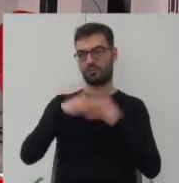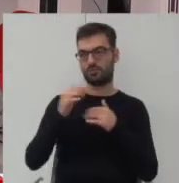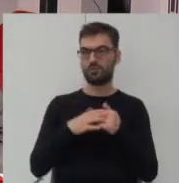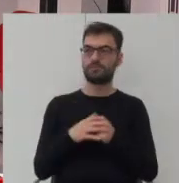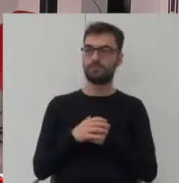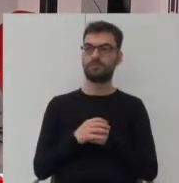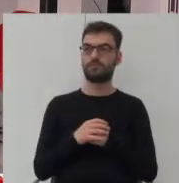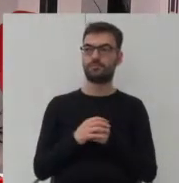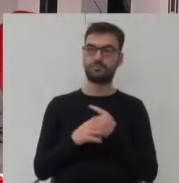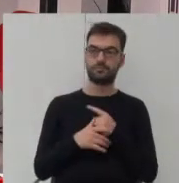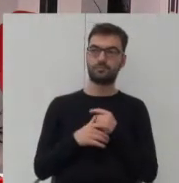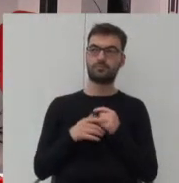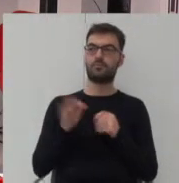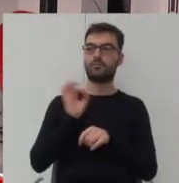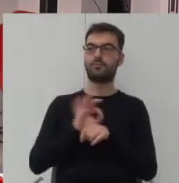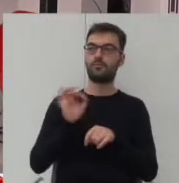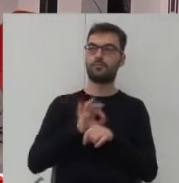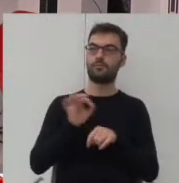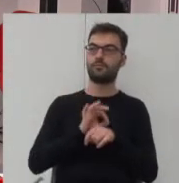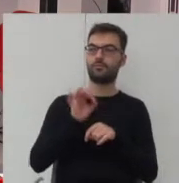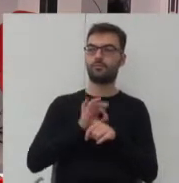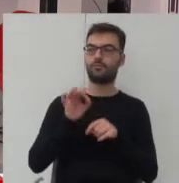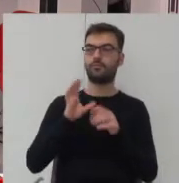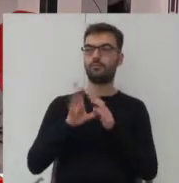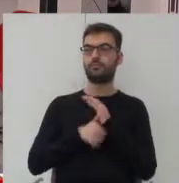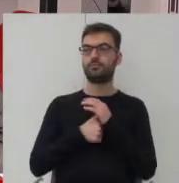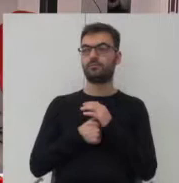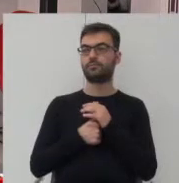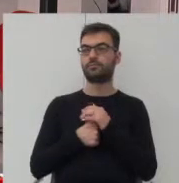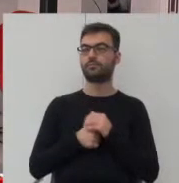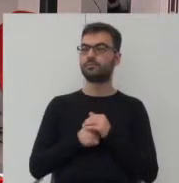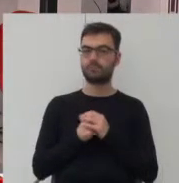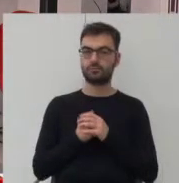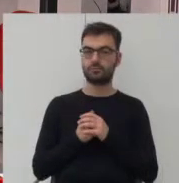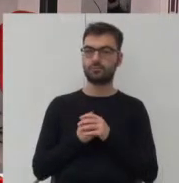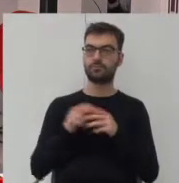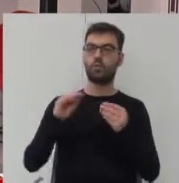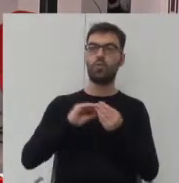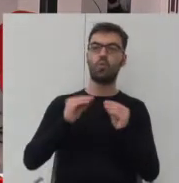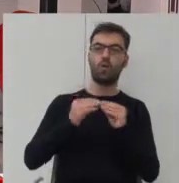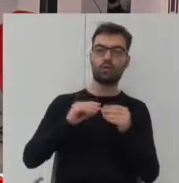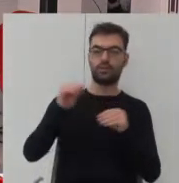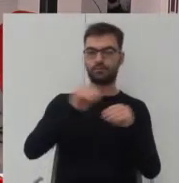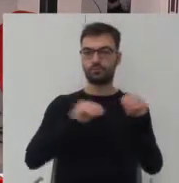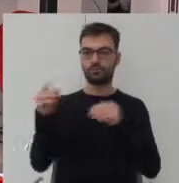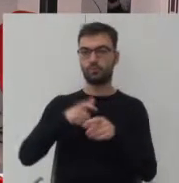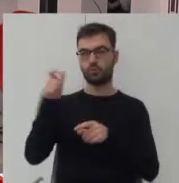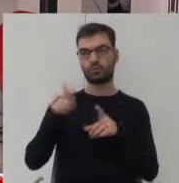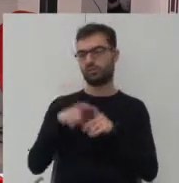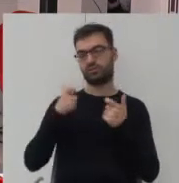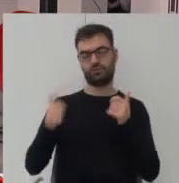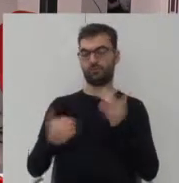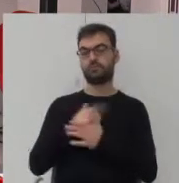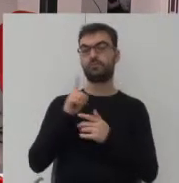Tutaj widzimy projekt właśnie takiego miastu twórczego ułożenia budynków, czyli też nic nadzwyczajnego,